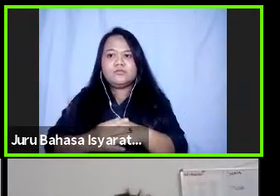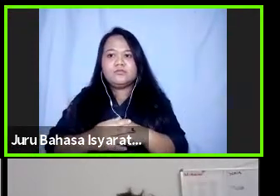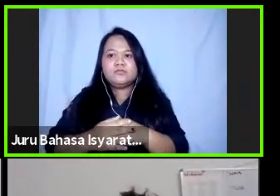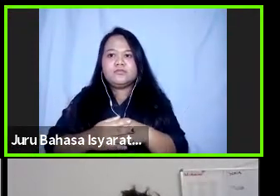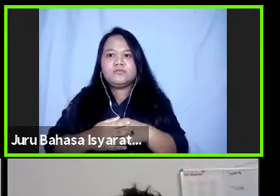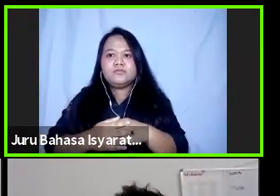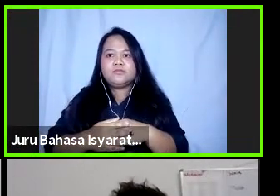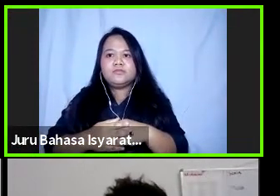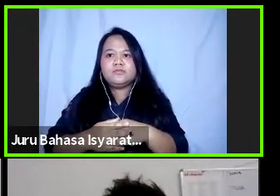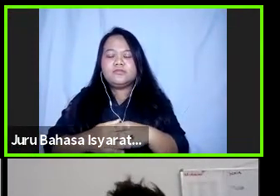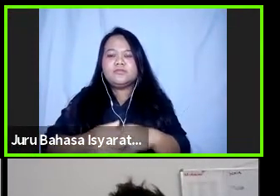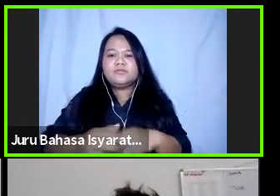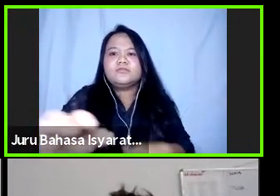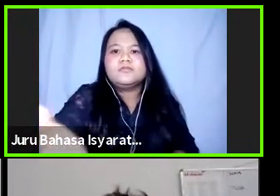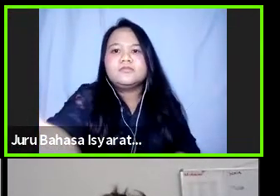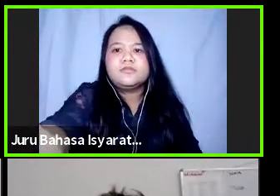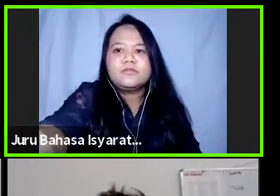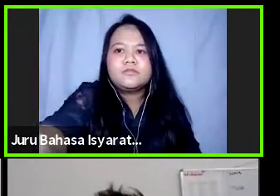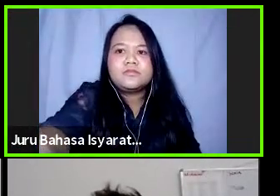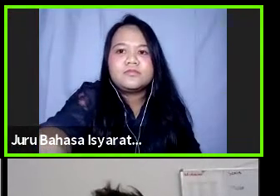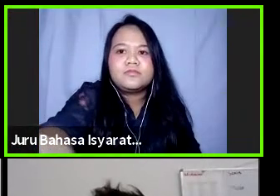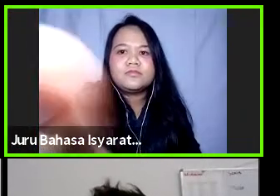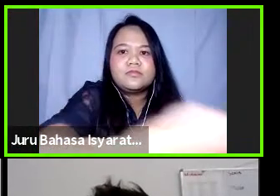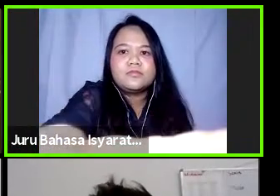Menduannya Jangan Lupa Dimakan Mas Rinto